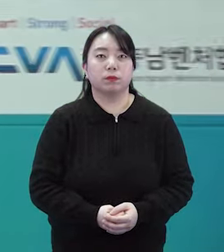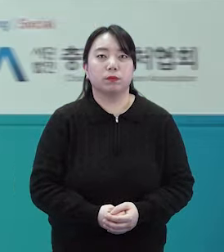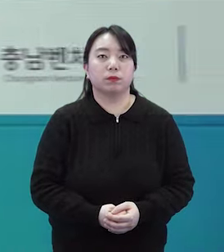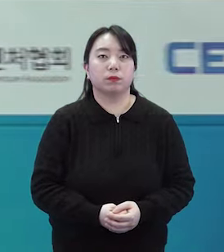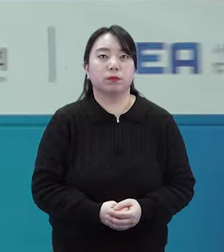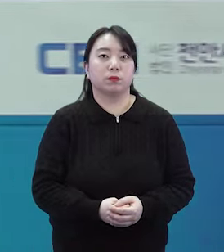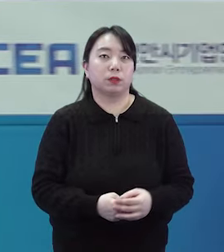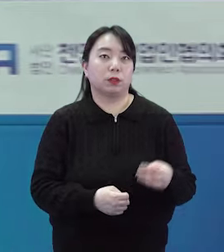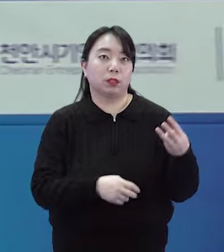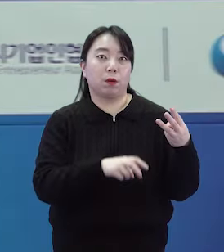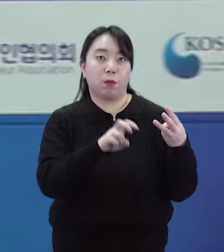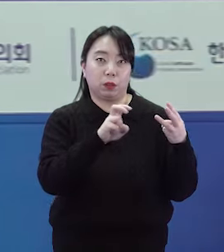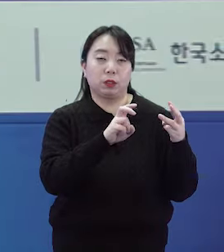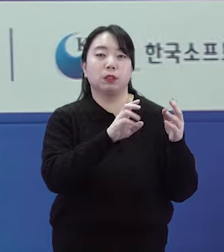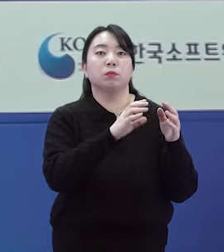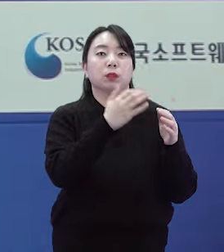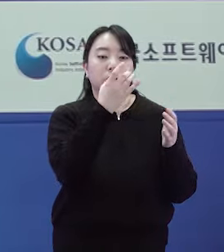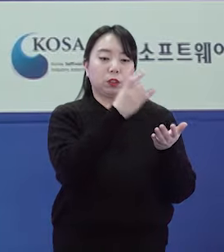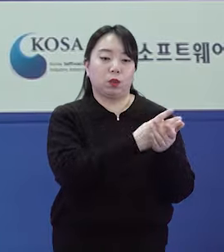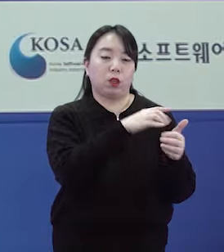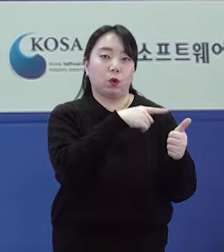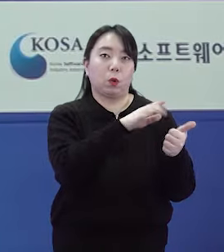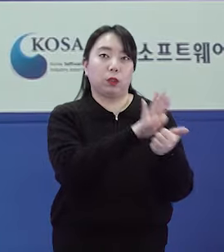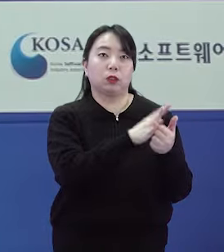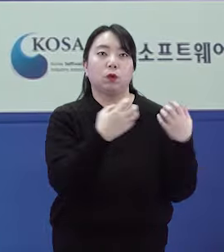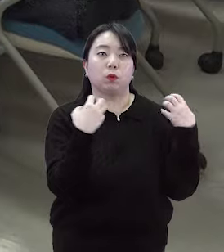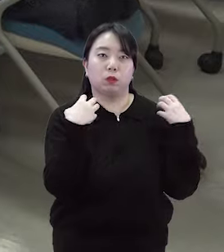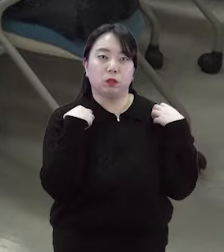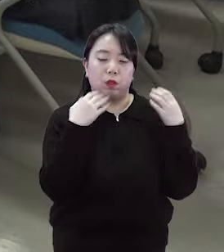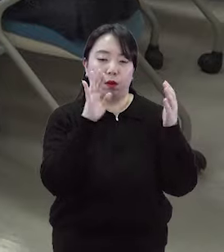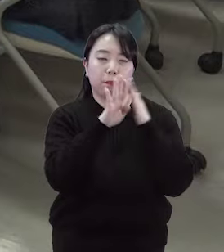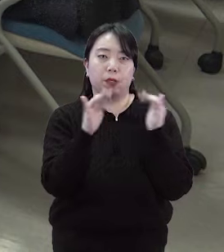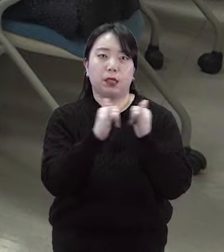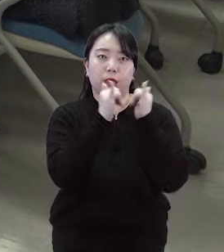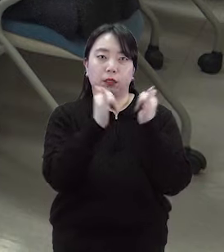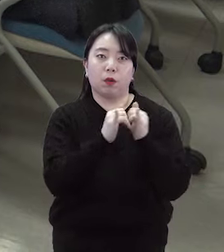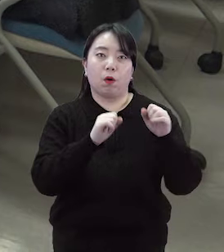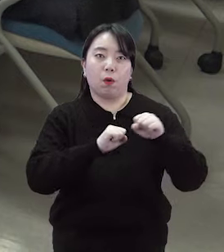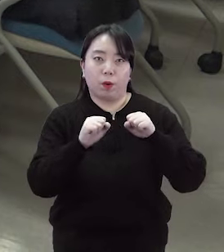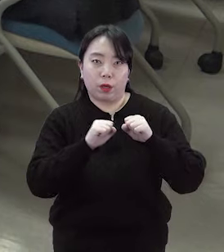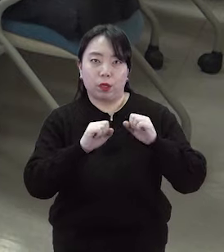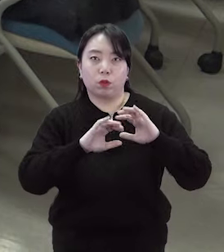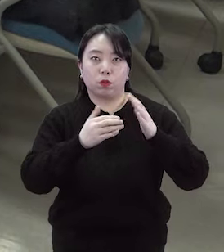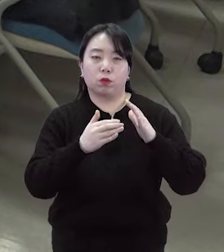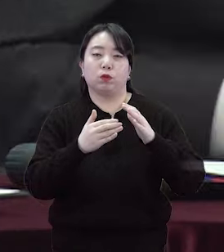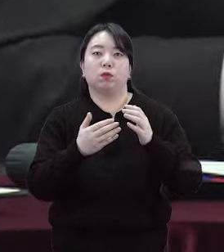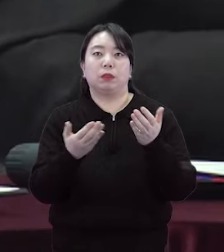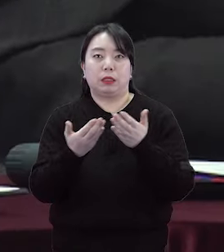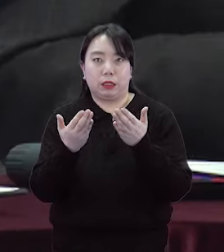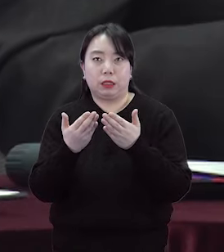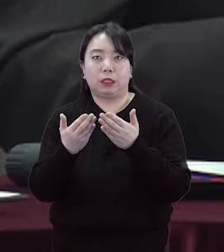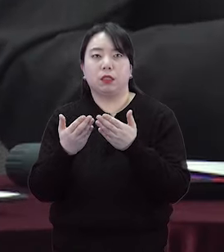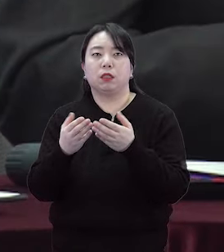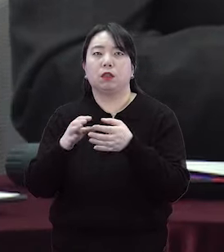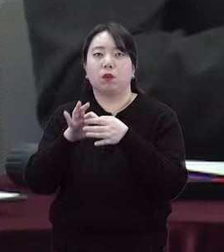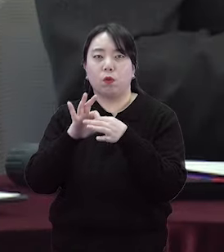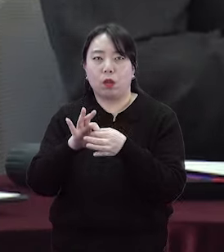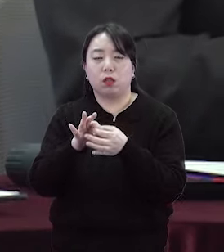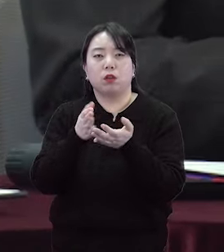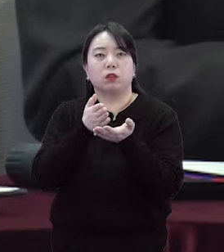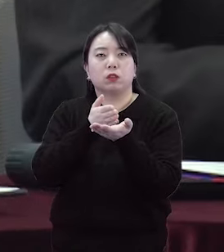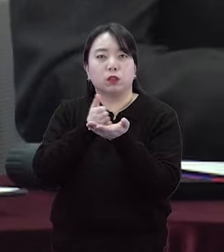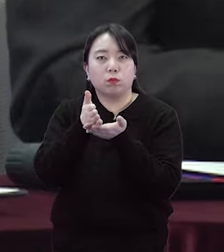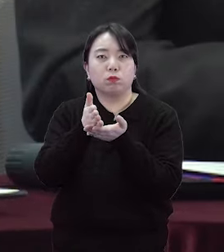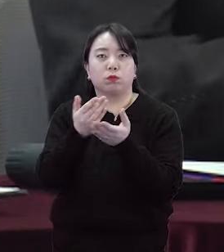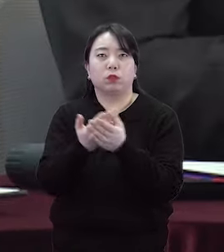충남교육청은 20일 천안교육지원청에서 미래사회에 활약할 글로벌 비즈니스 플랫폼 분야 전문기술인재